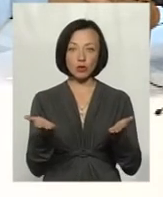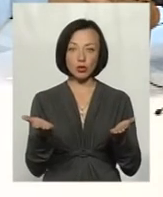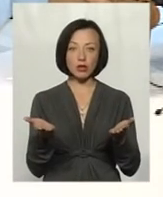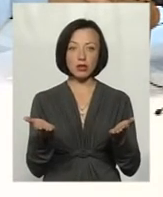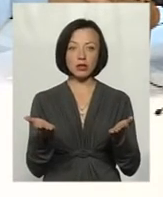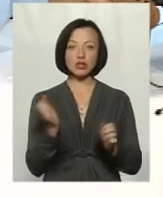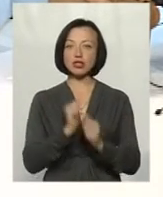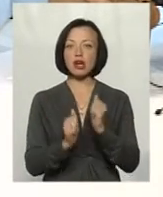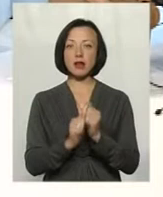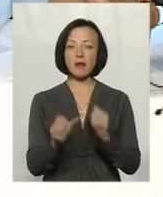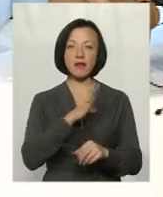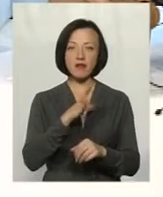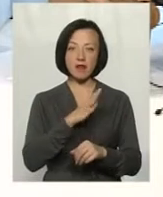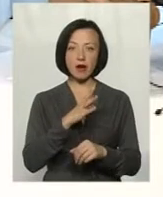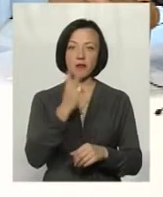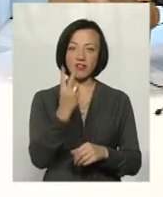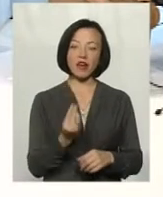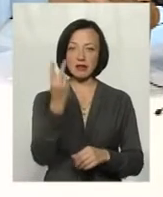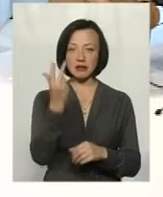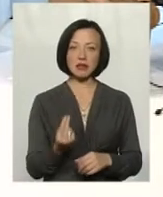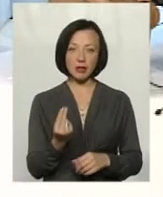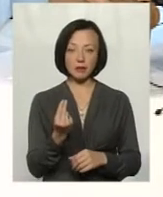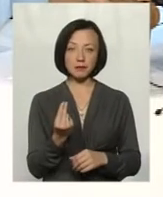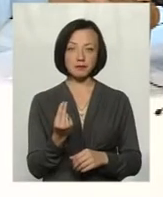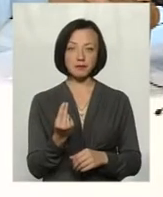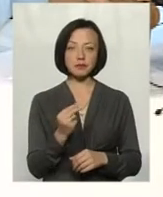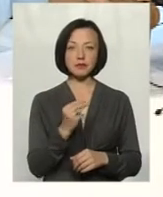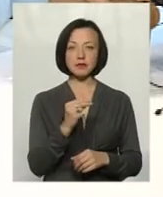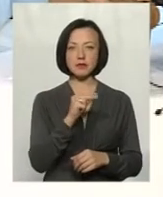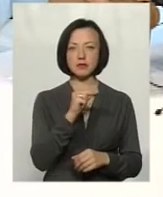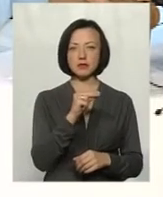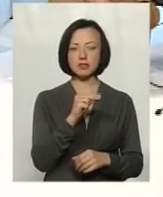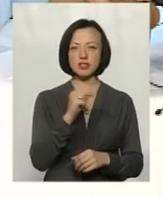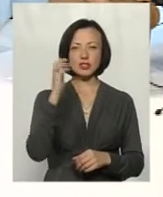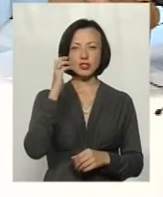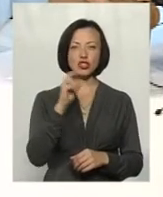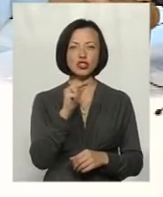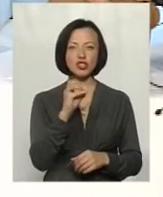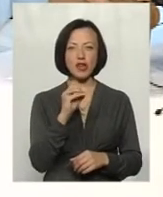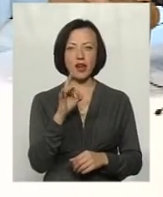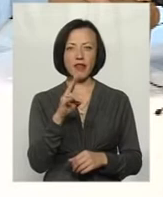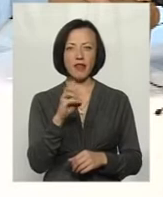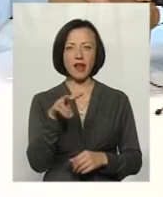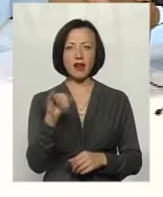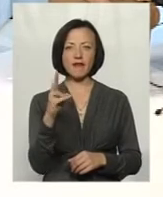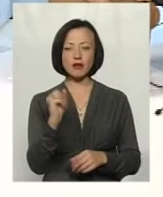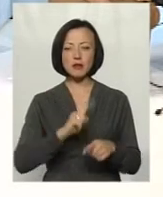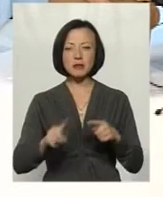дуже часто бувається по 2-3 дня на Черноливці, щоб побыстрі це